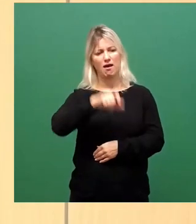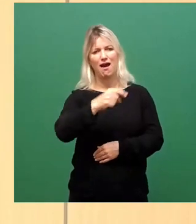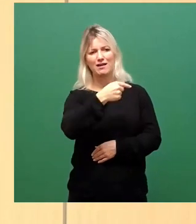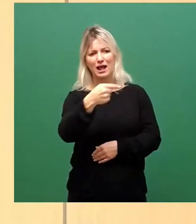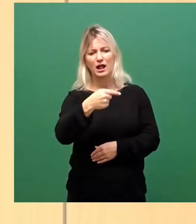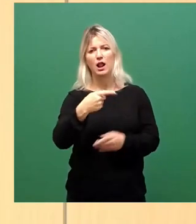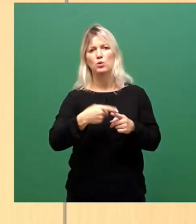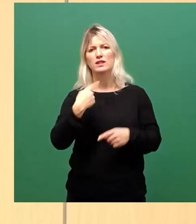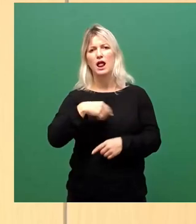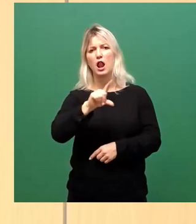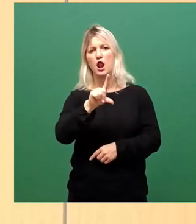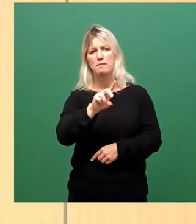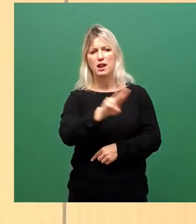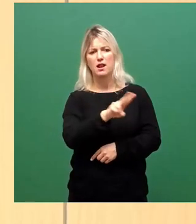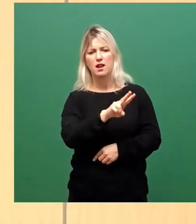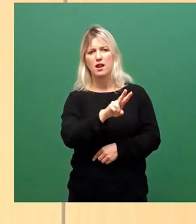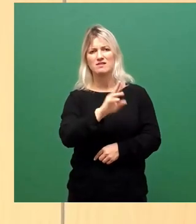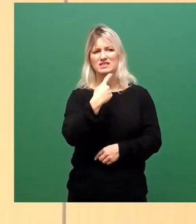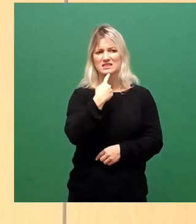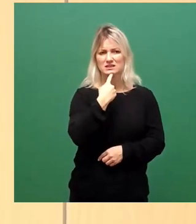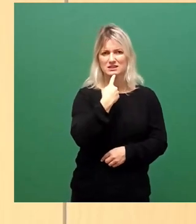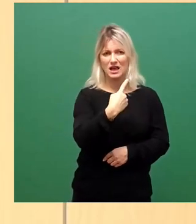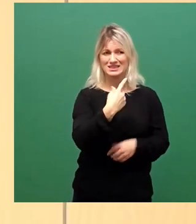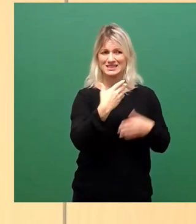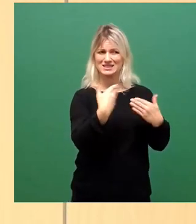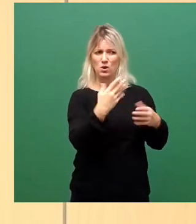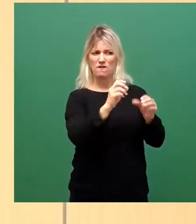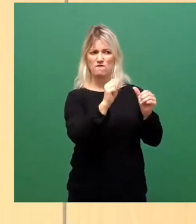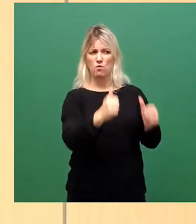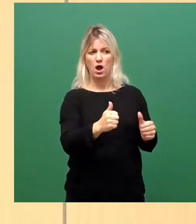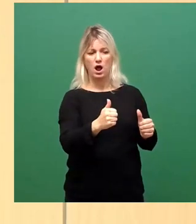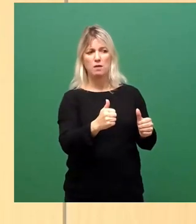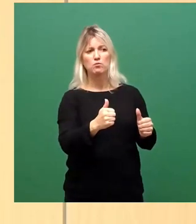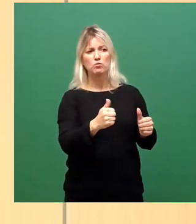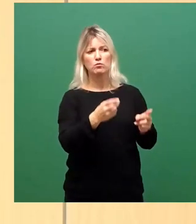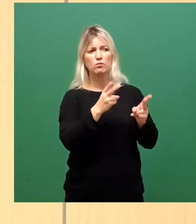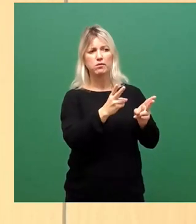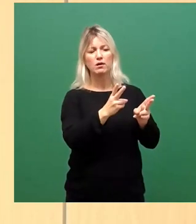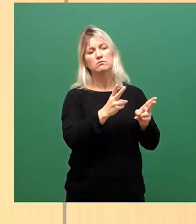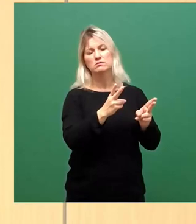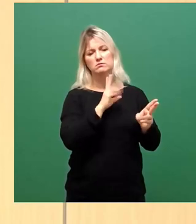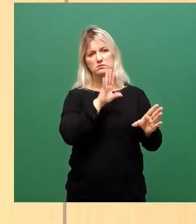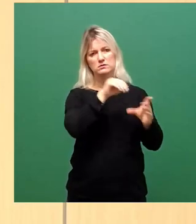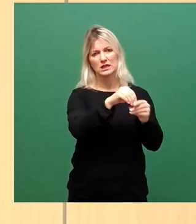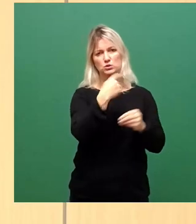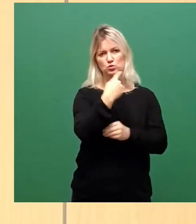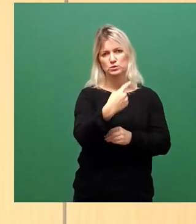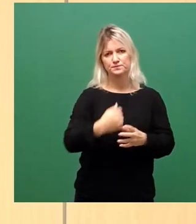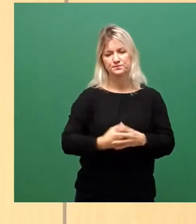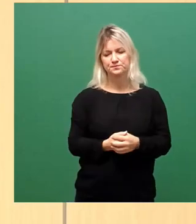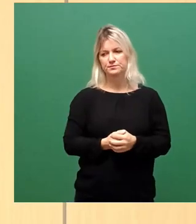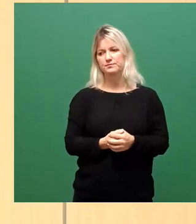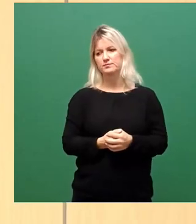hier gesagt haben, darf in dieser Art und Weise so nicht stehen bleiben. Ich will es auch mal versuchen mit